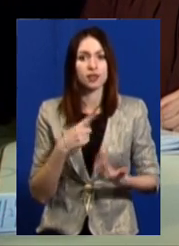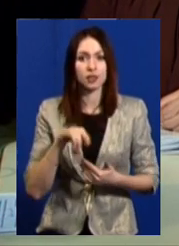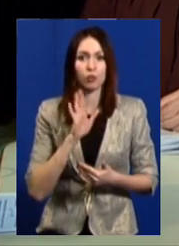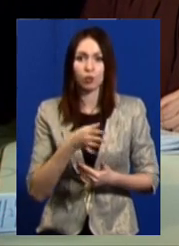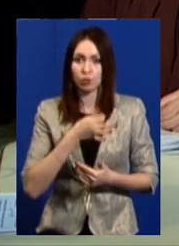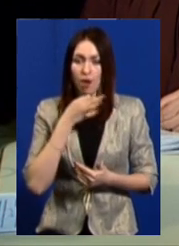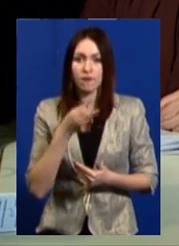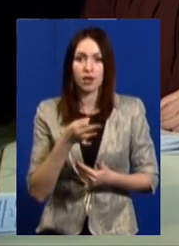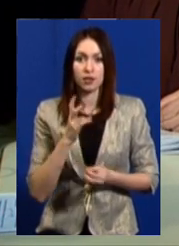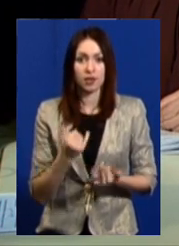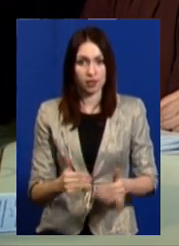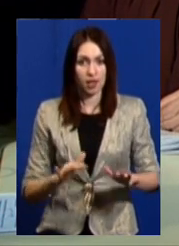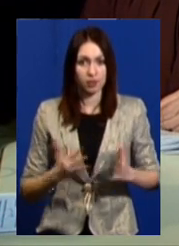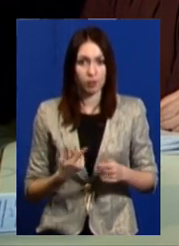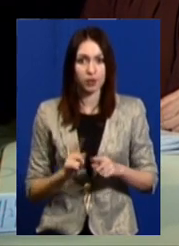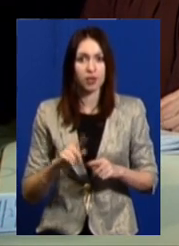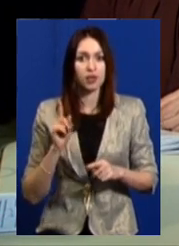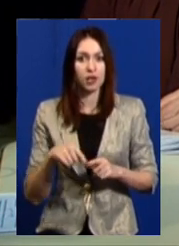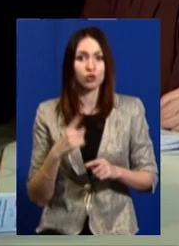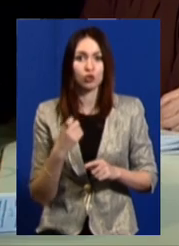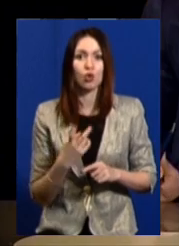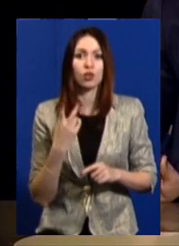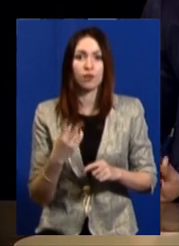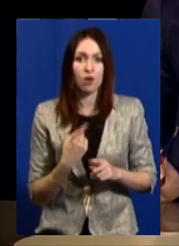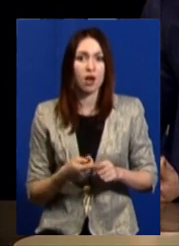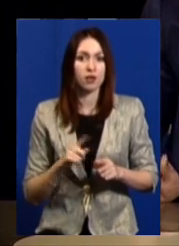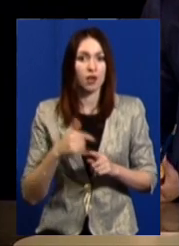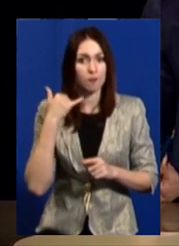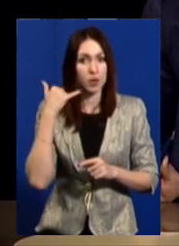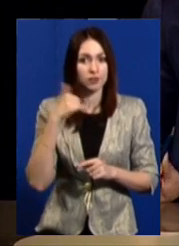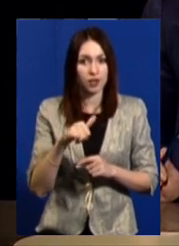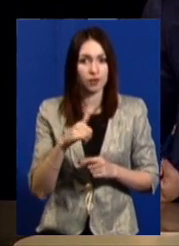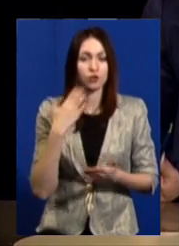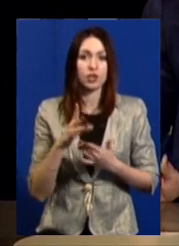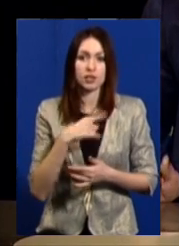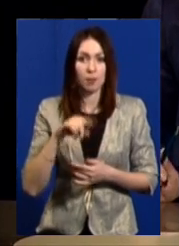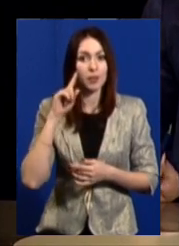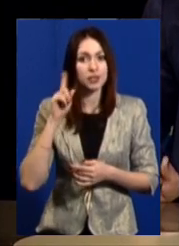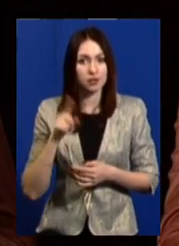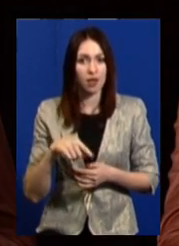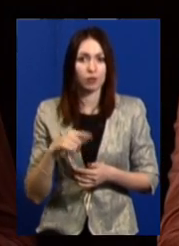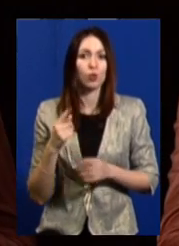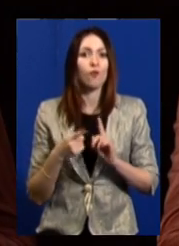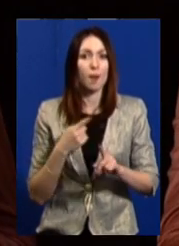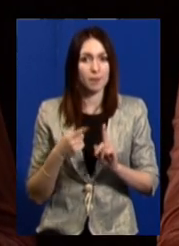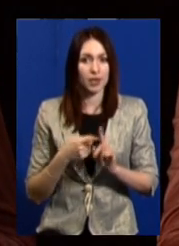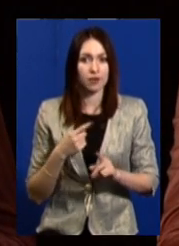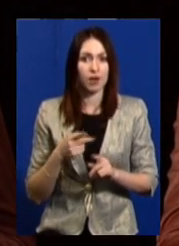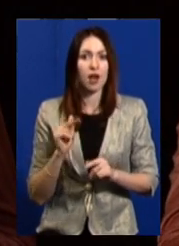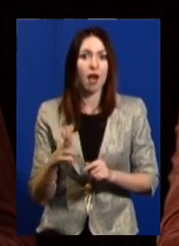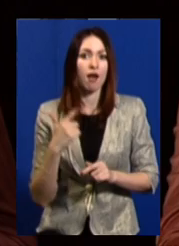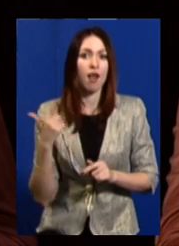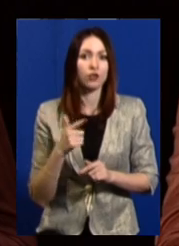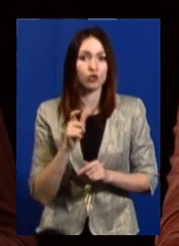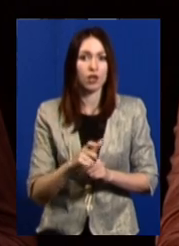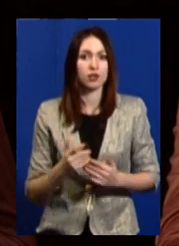казати, на даний час навіть 102, зателефонувавши, якщо ми знаємо, Ну, по-перше, ми, як громадянин,